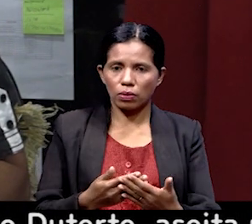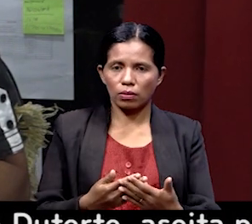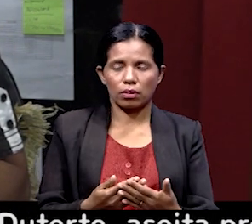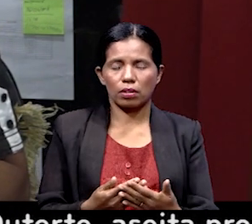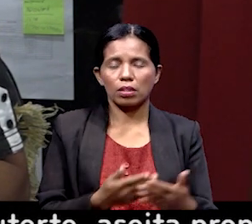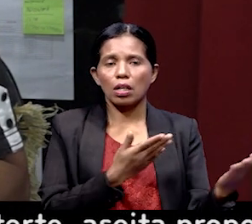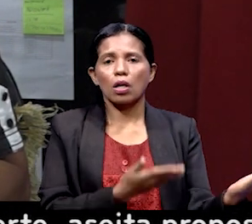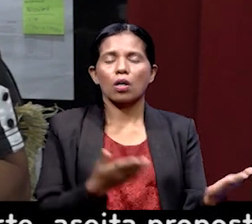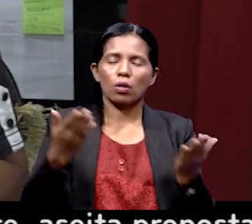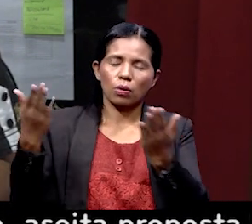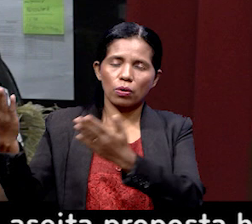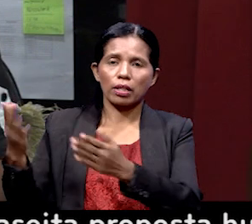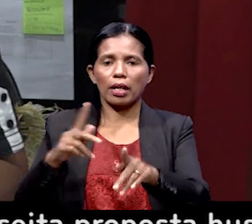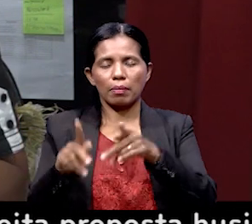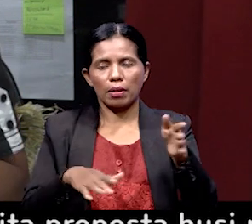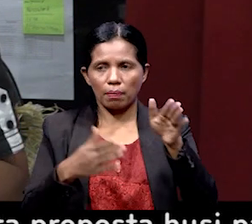Hudi Ia Metinaro